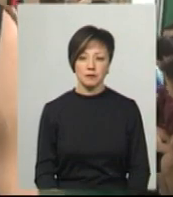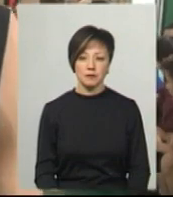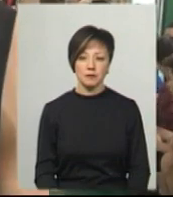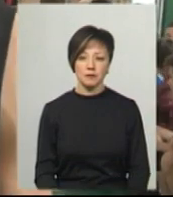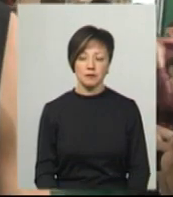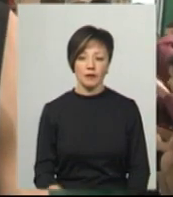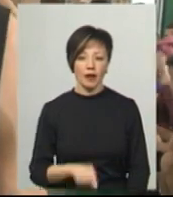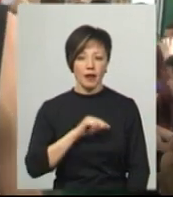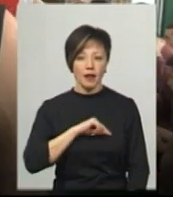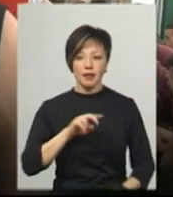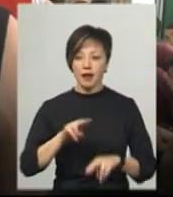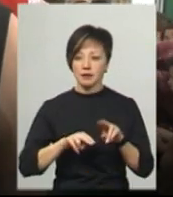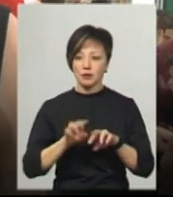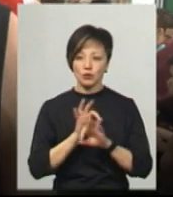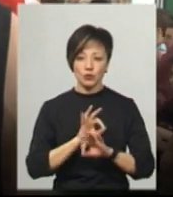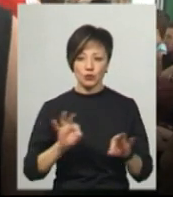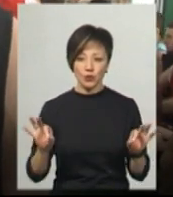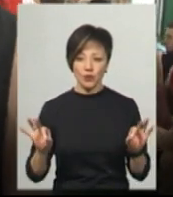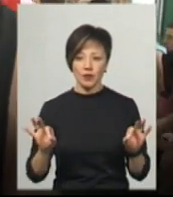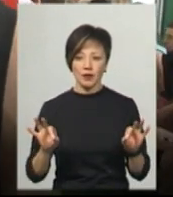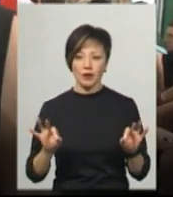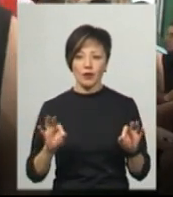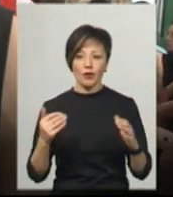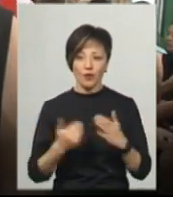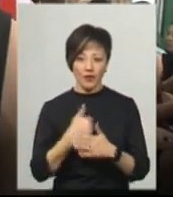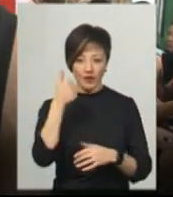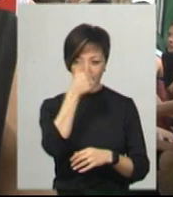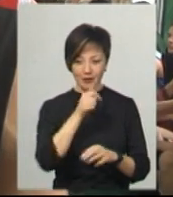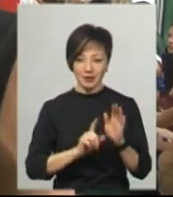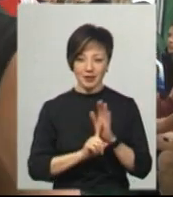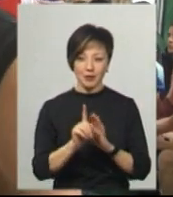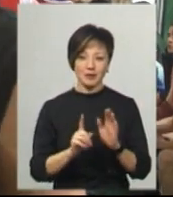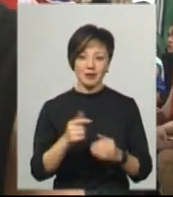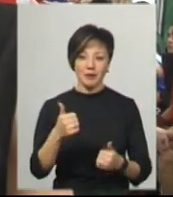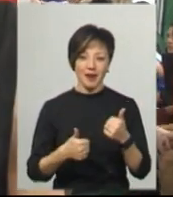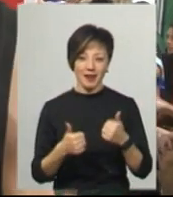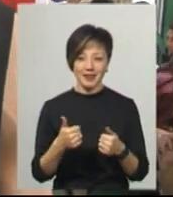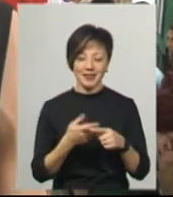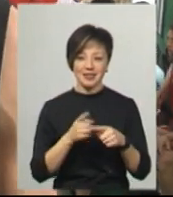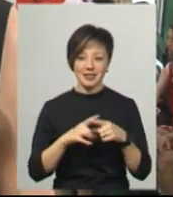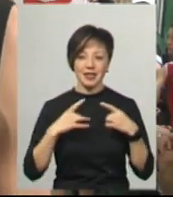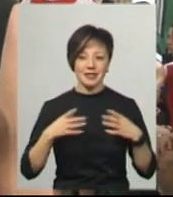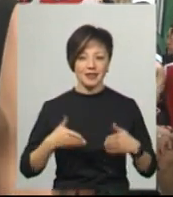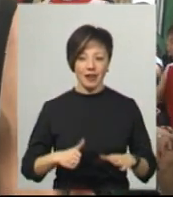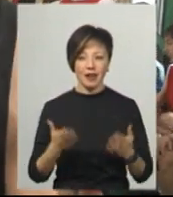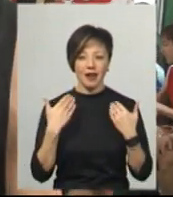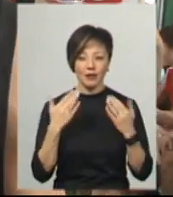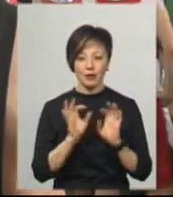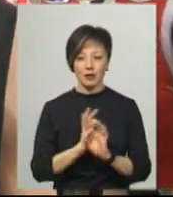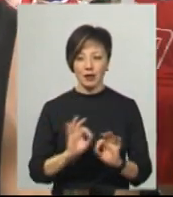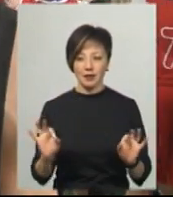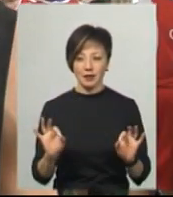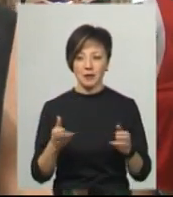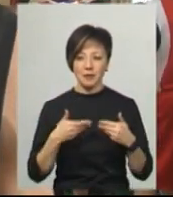Настрій чудовий, тому що ось тільки наступив Новий рік і зразу почалися якісь змагання. Тобто оці різдвяні канікули – це дуже прекрасно, тому що